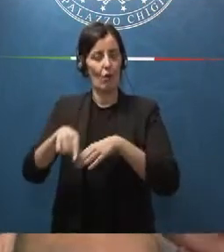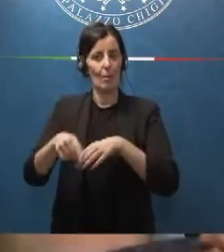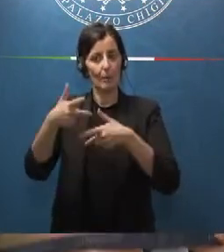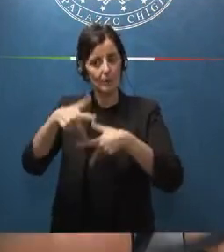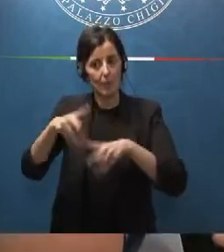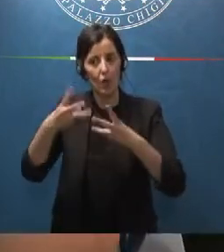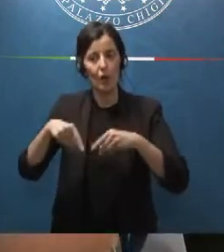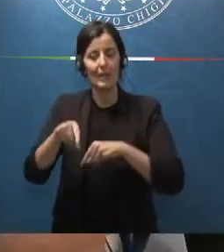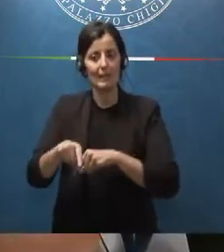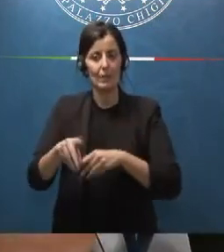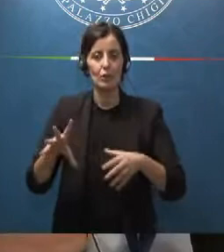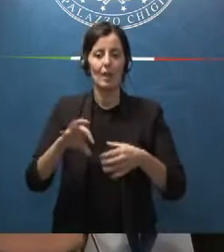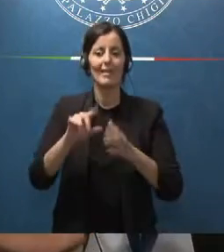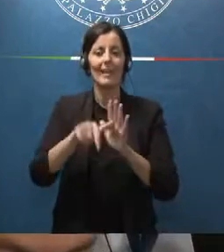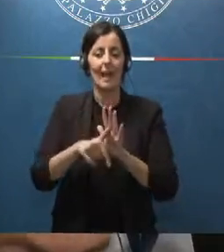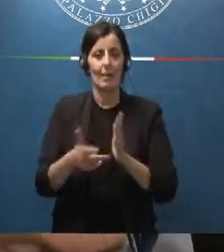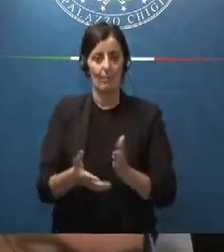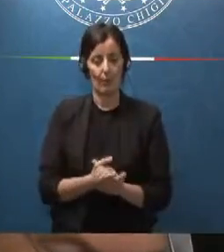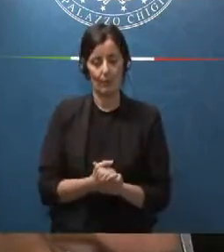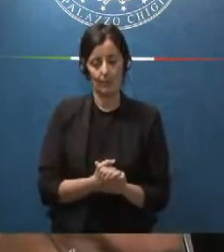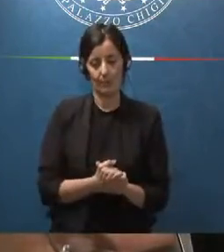delle dinamiche legate al governo